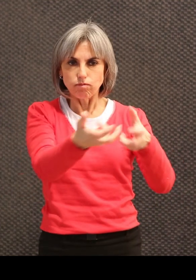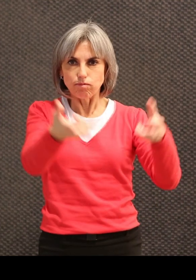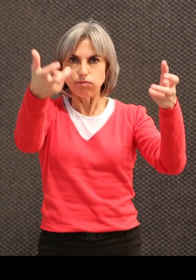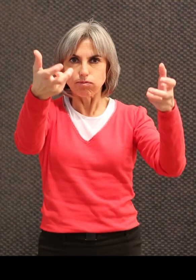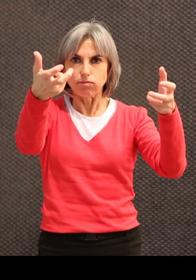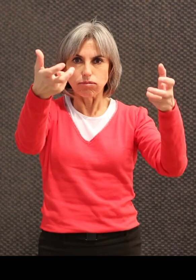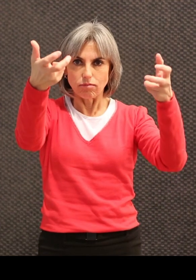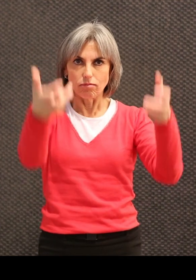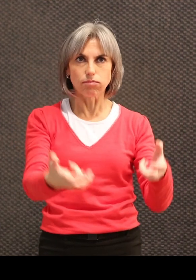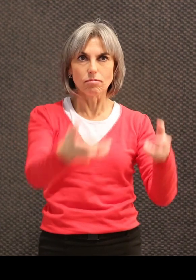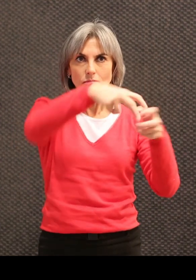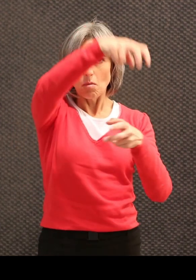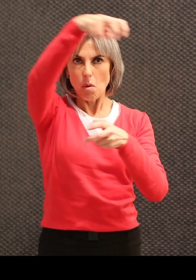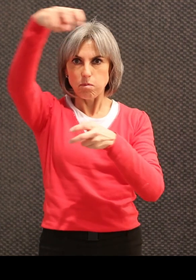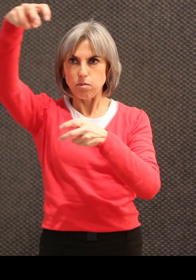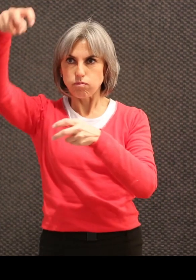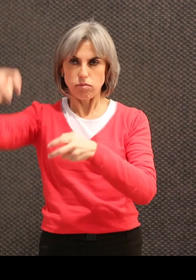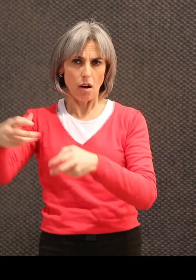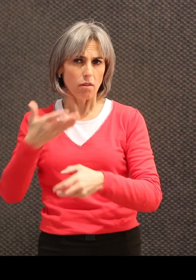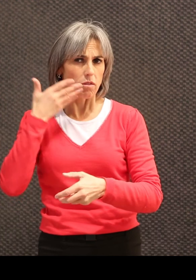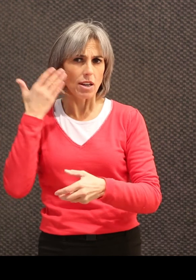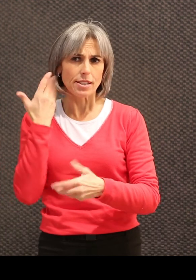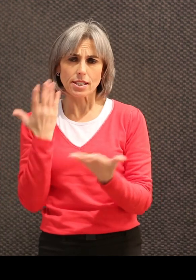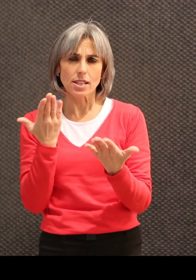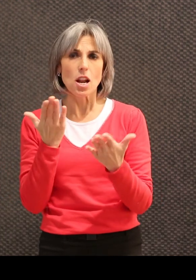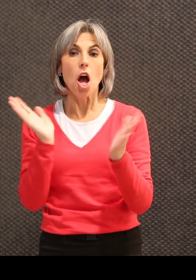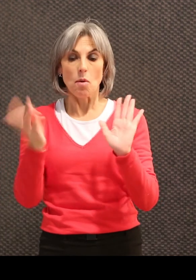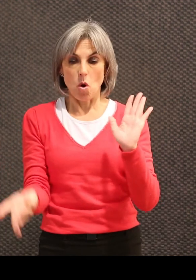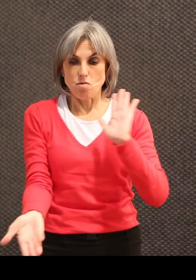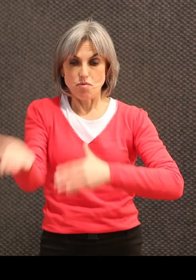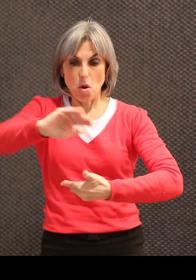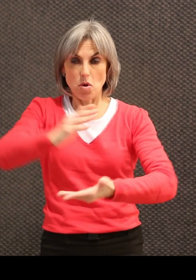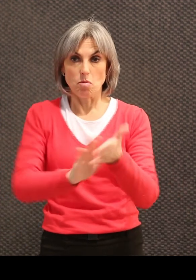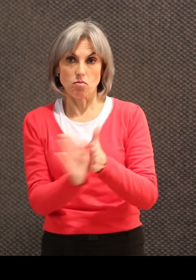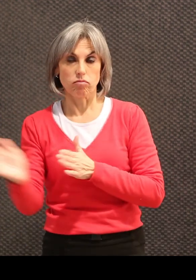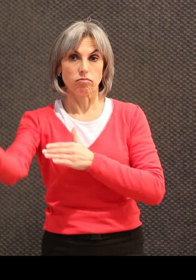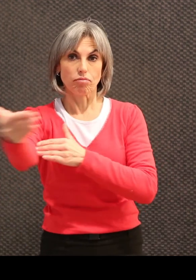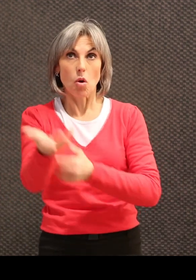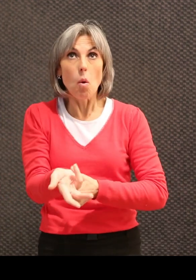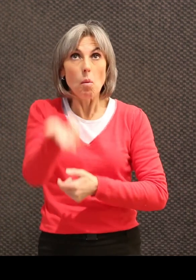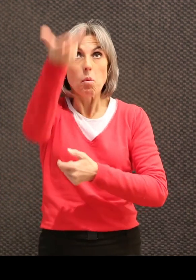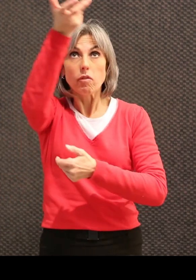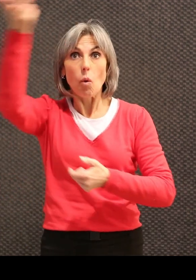descend cette cassette-là et on me prend et on me soulève.'est très discret, après on la range au plafond.